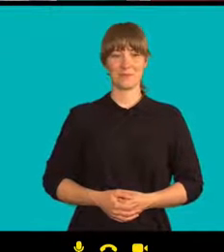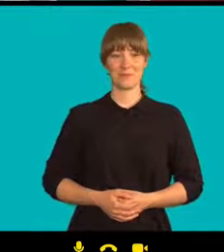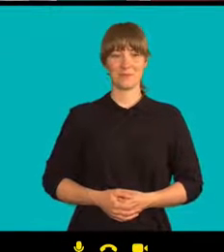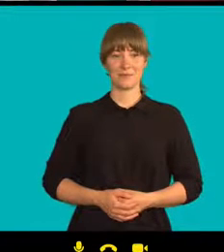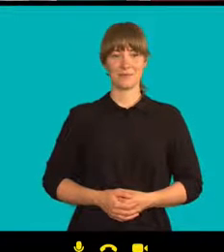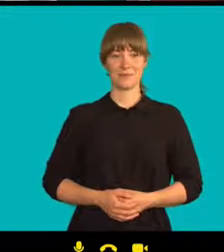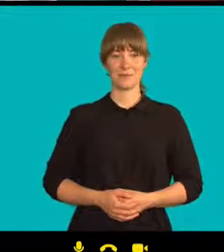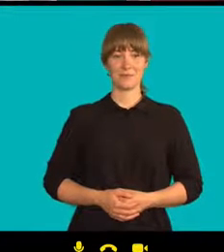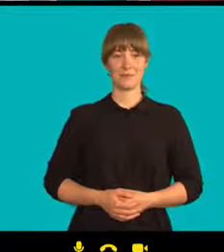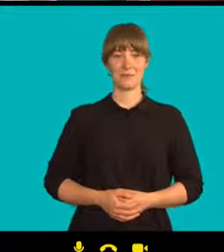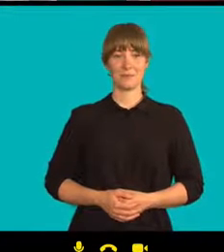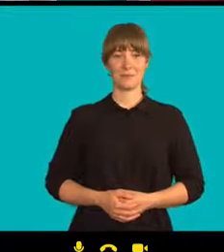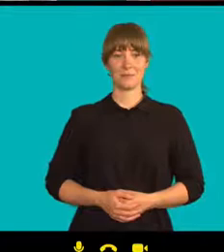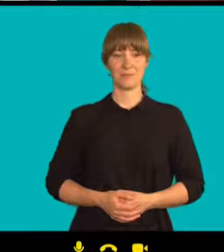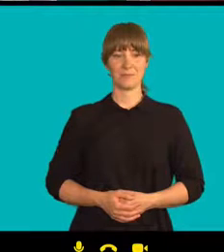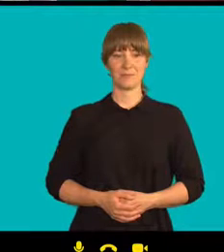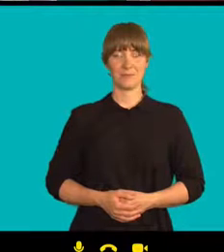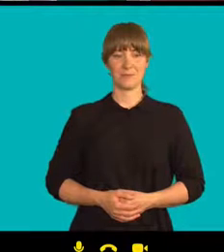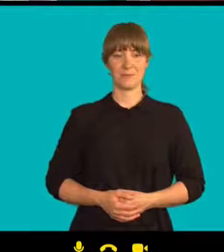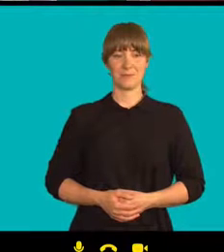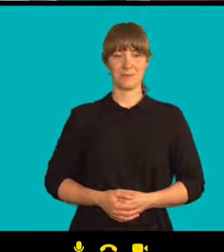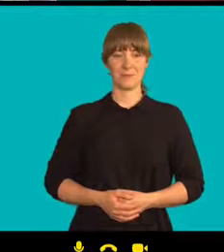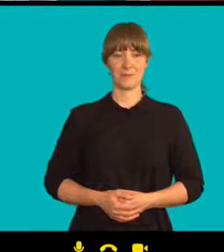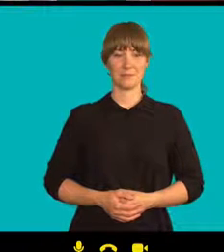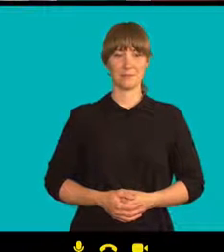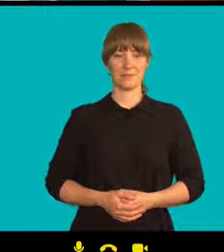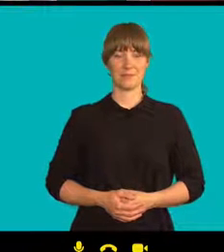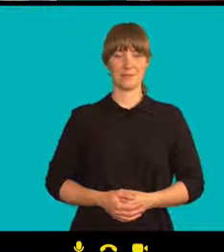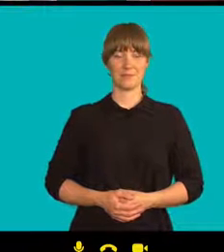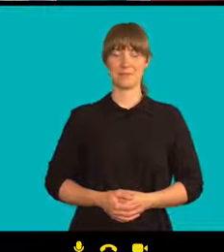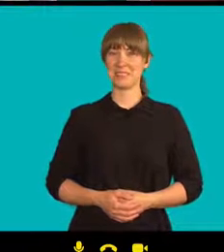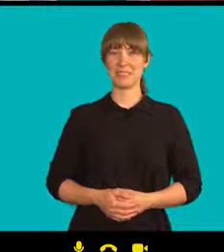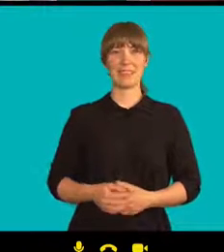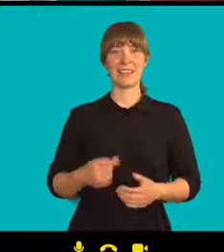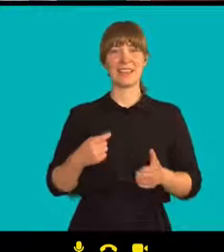I'm not in this 72% as in the film, yeah?